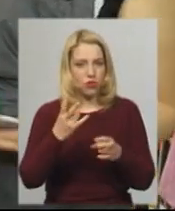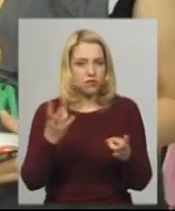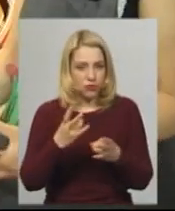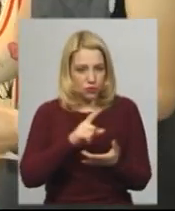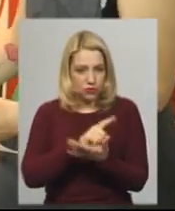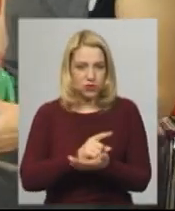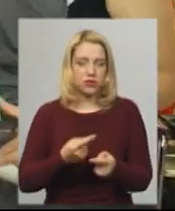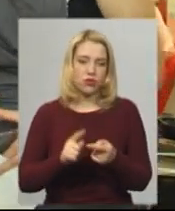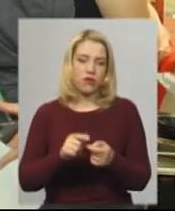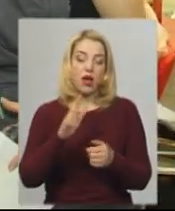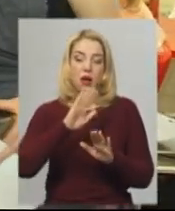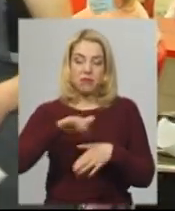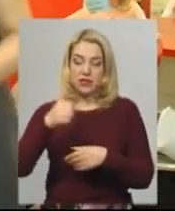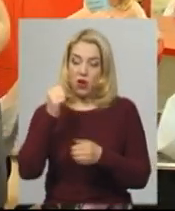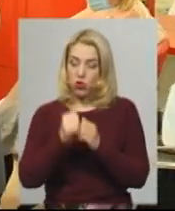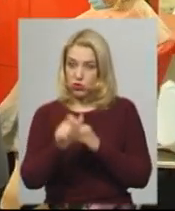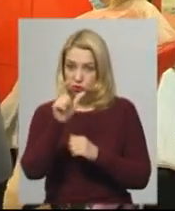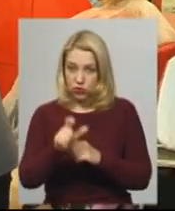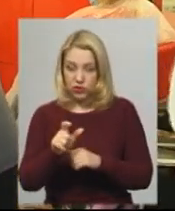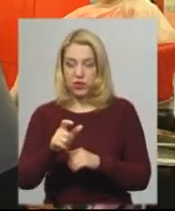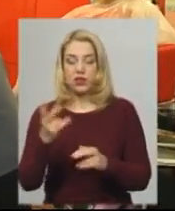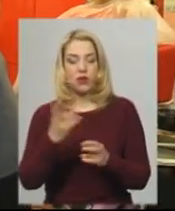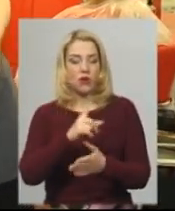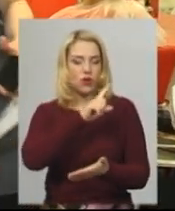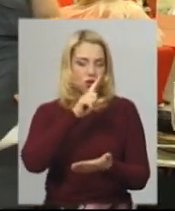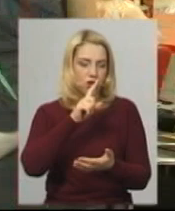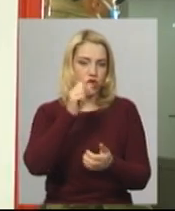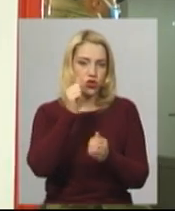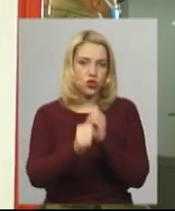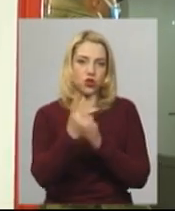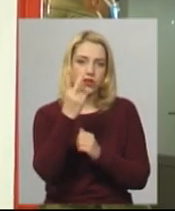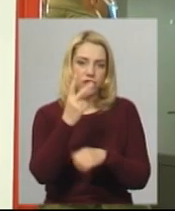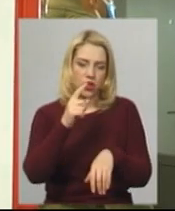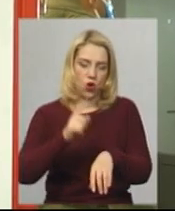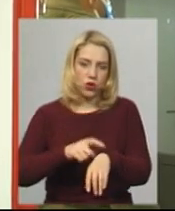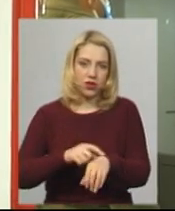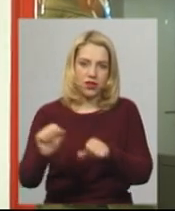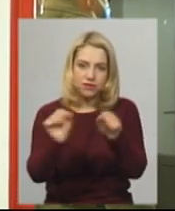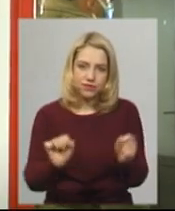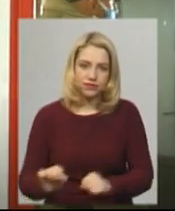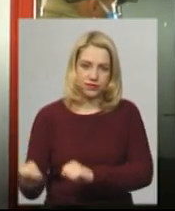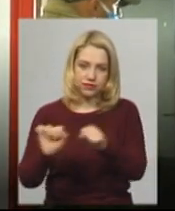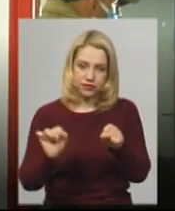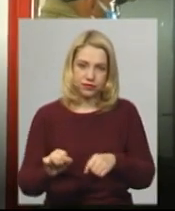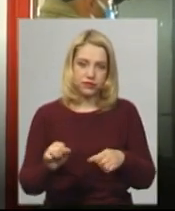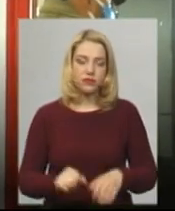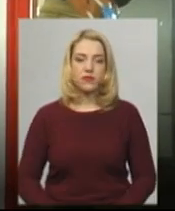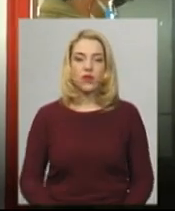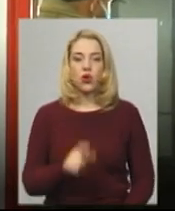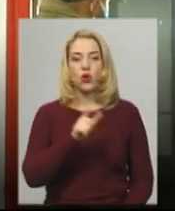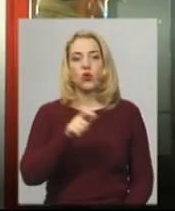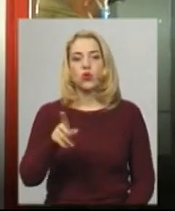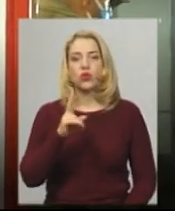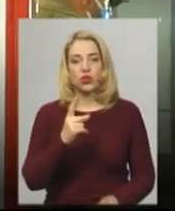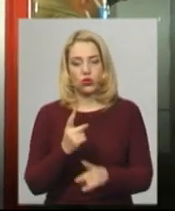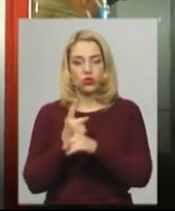кожного клієнта робочі поверхні слід обробляти, а вологе прибирання робити щодві години. І не тільки це. Люди, які їх супроводжують, в